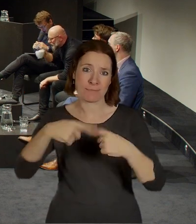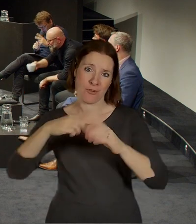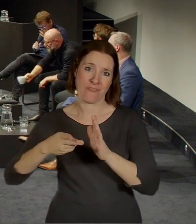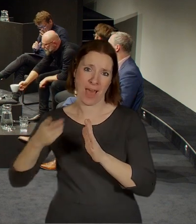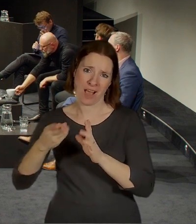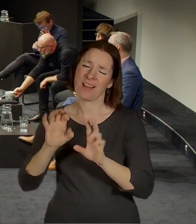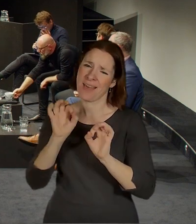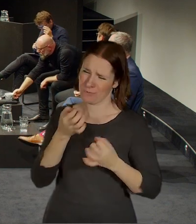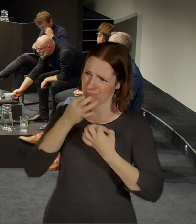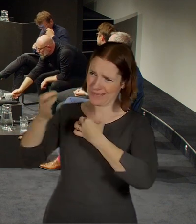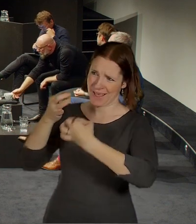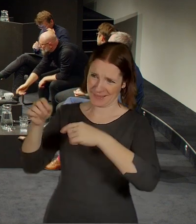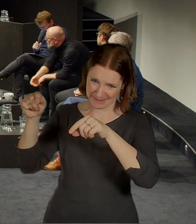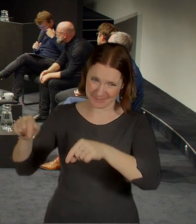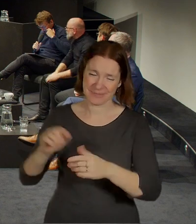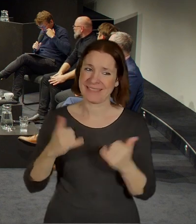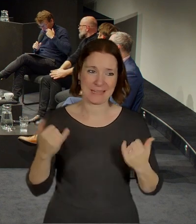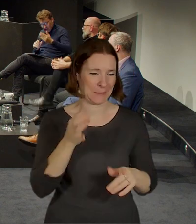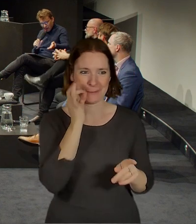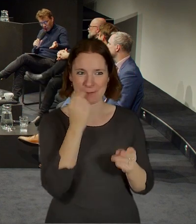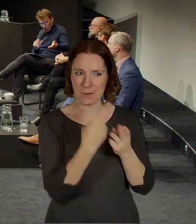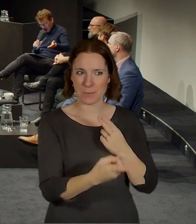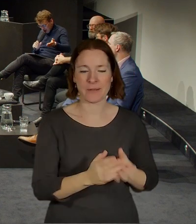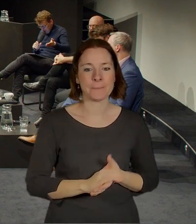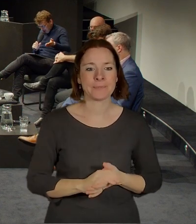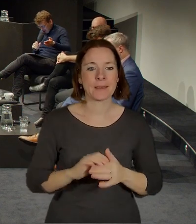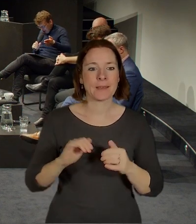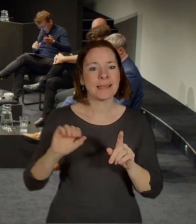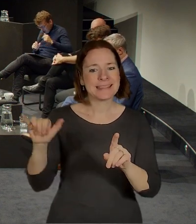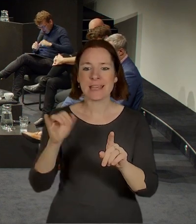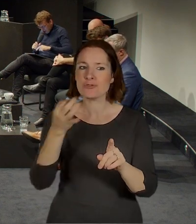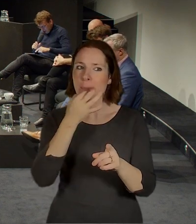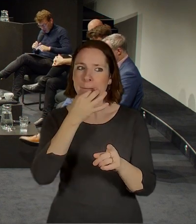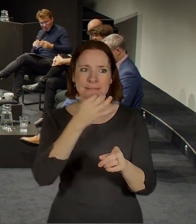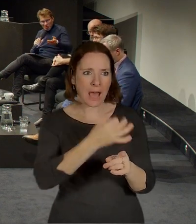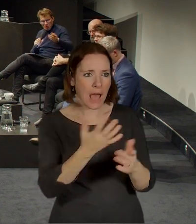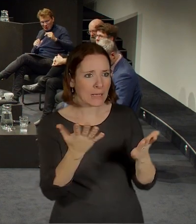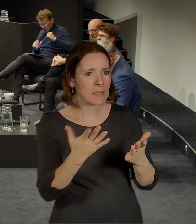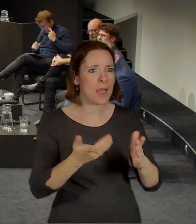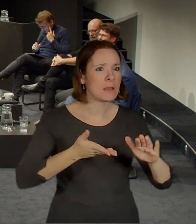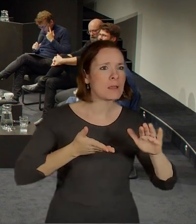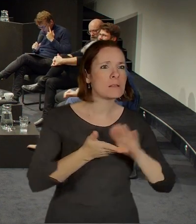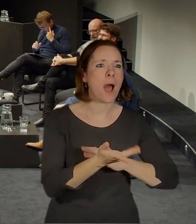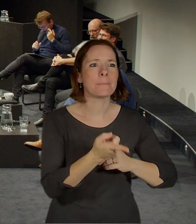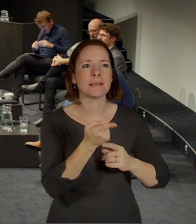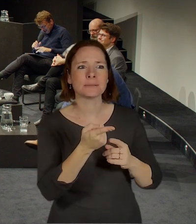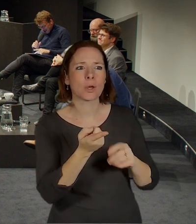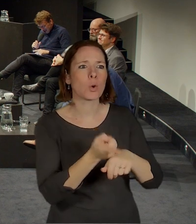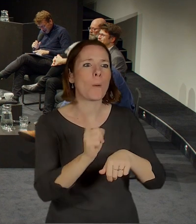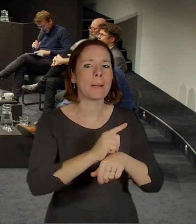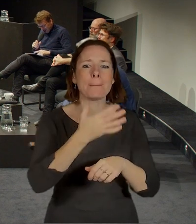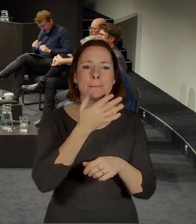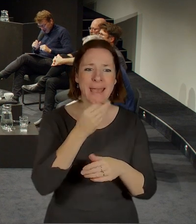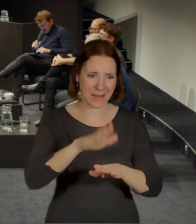tady na to, kde pan náměstek sehnal ty hezké ponožky. Tak to, když tak poprosím, aby doplnil v rámci potom sociálních